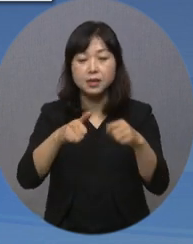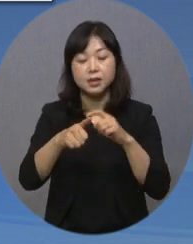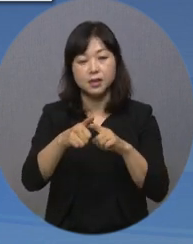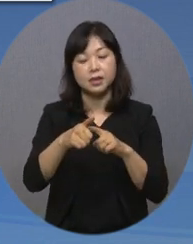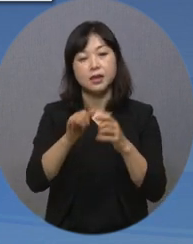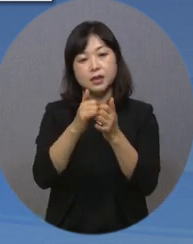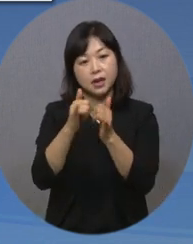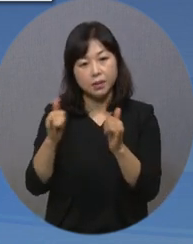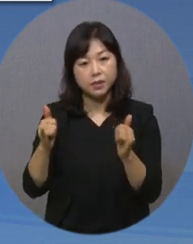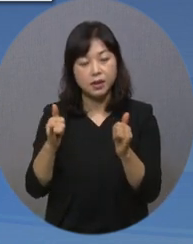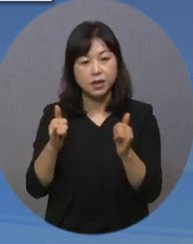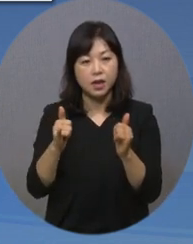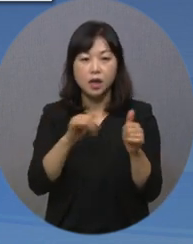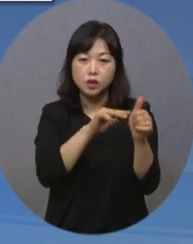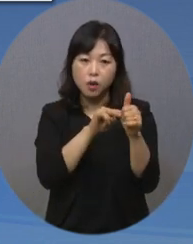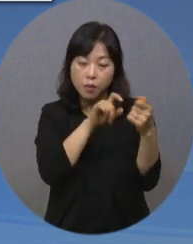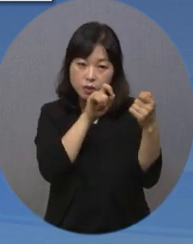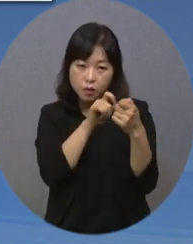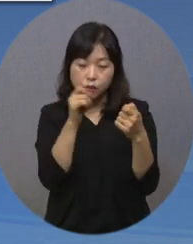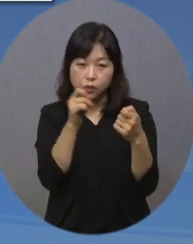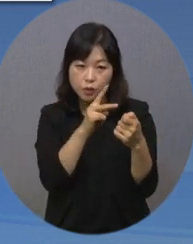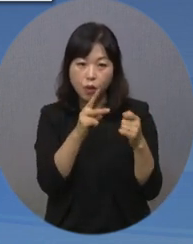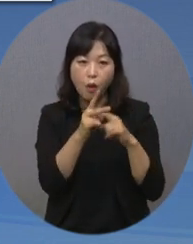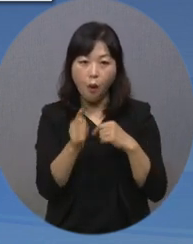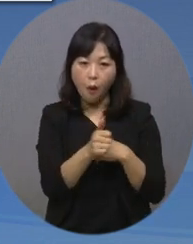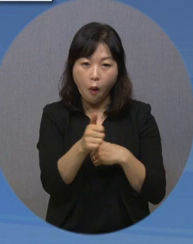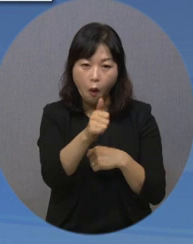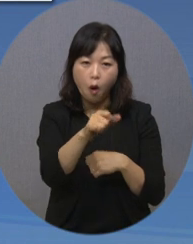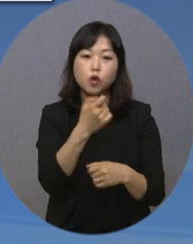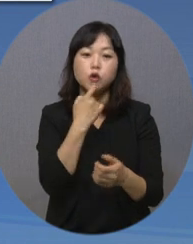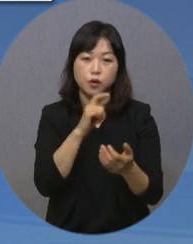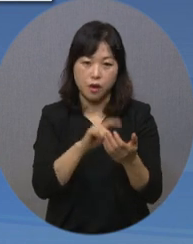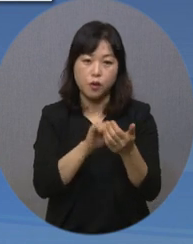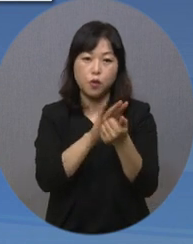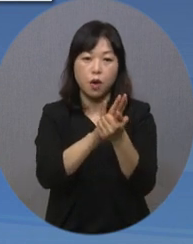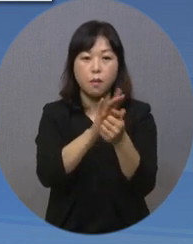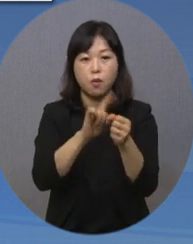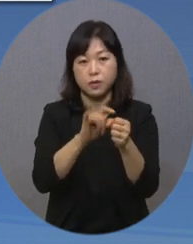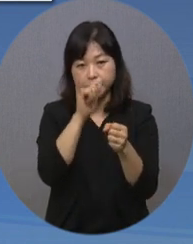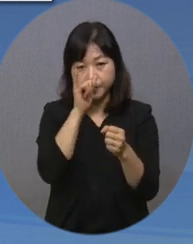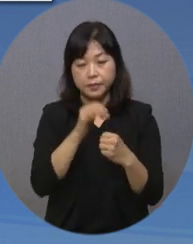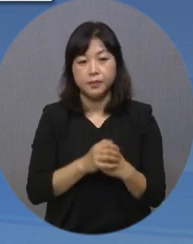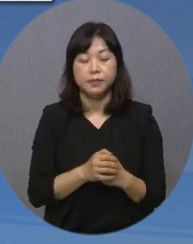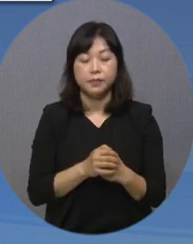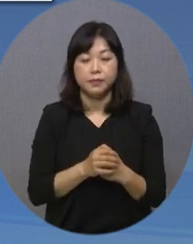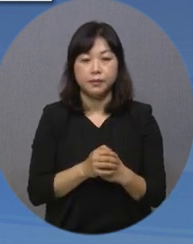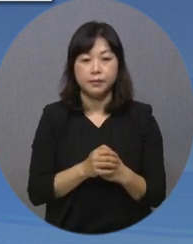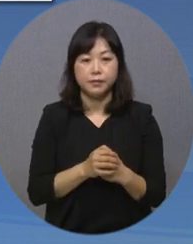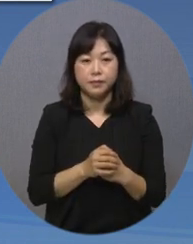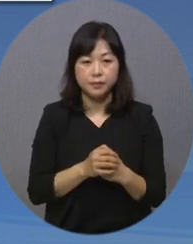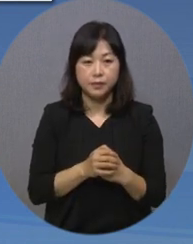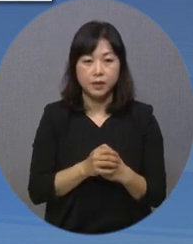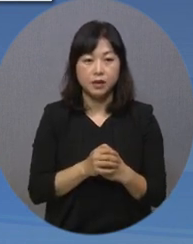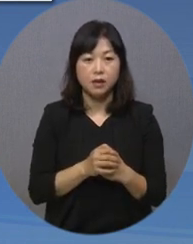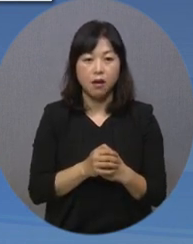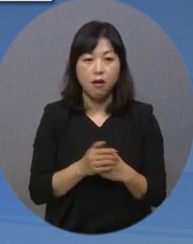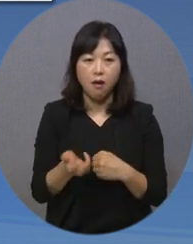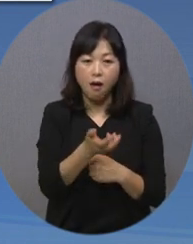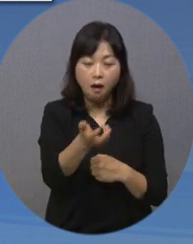정보접근성과 이동권을 강화하기 위해 개발됐습니다. 이동약자 접근성 정보 지도에서는